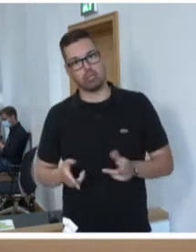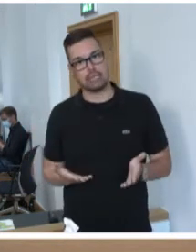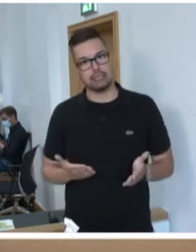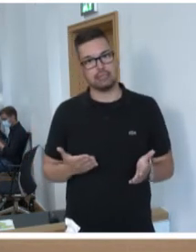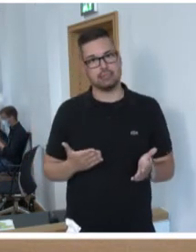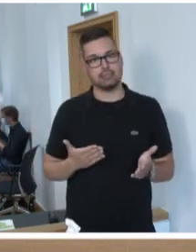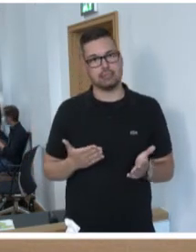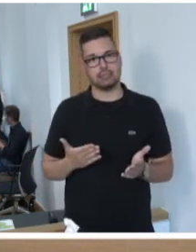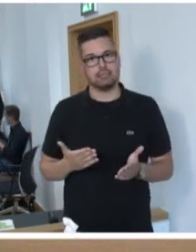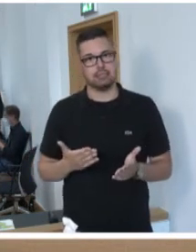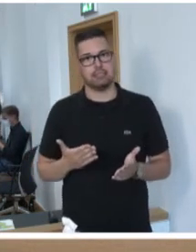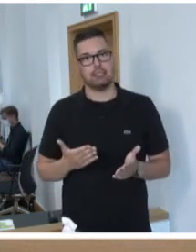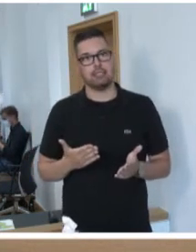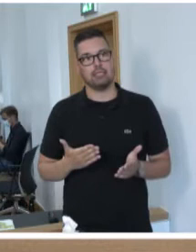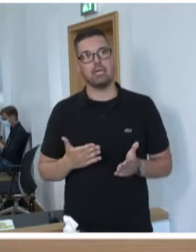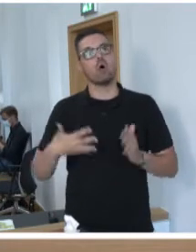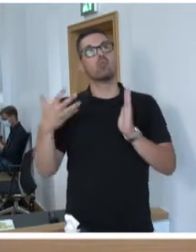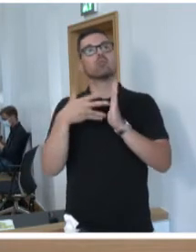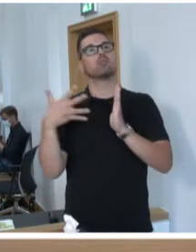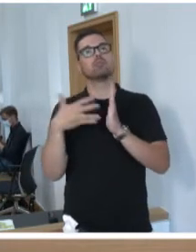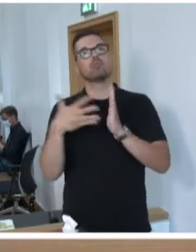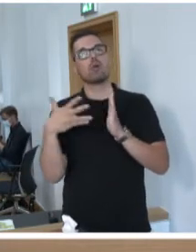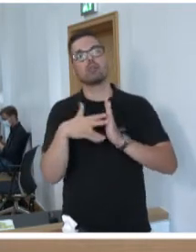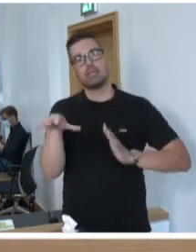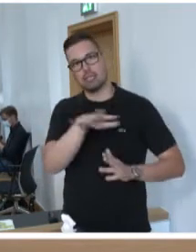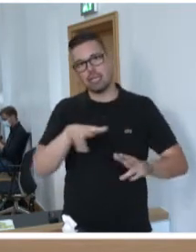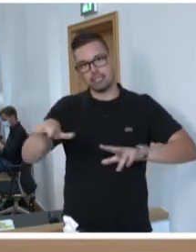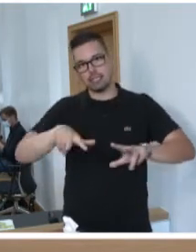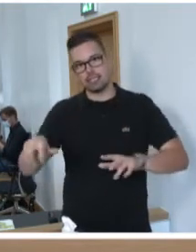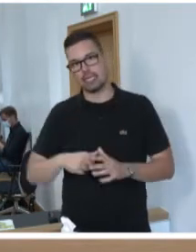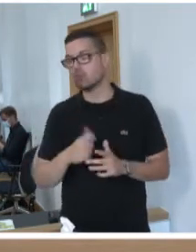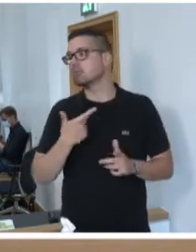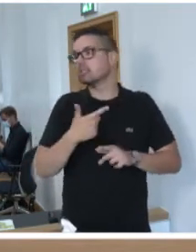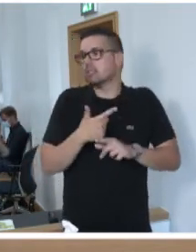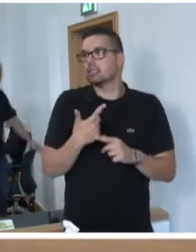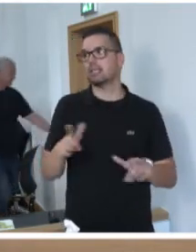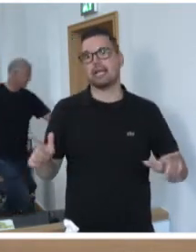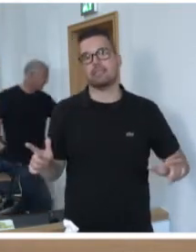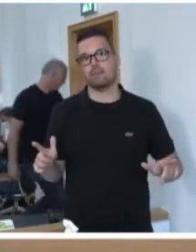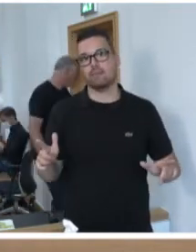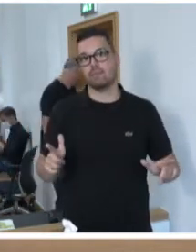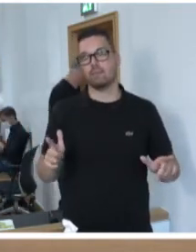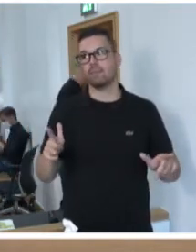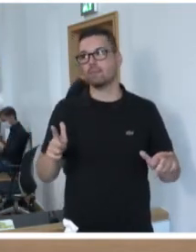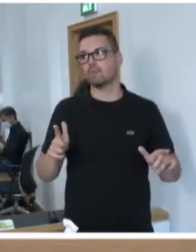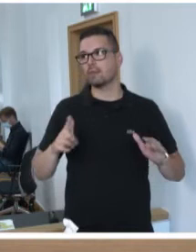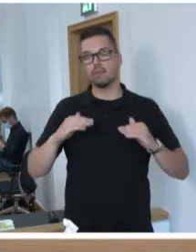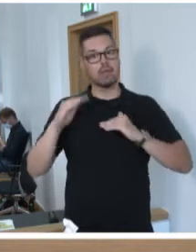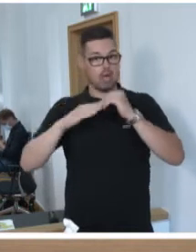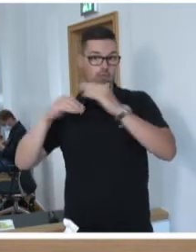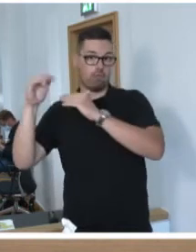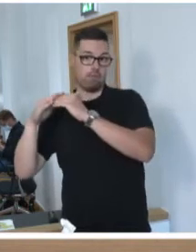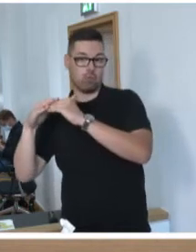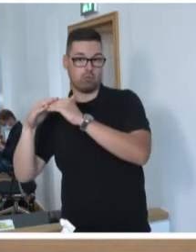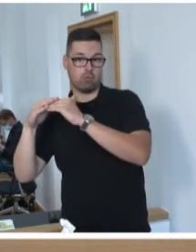des Kontrollers der Landesregierung und der Mehrheit. Nein, wir sind konstruktive Opposition in dem Sinne,